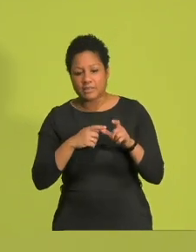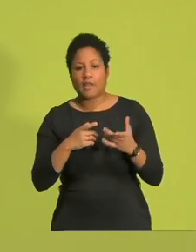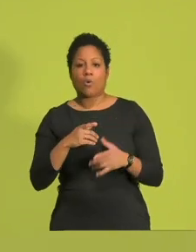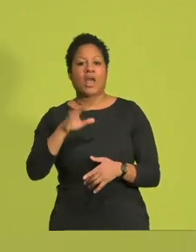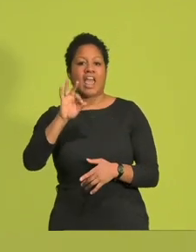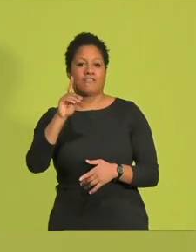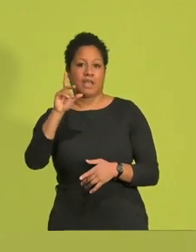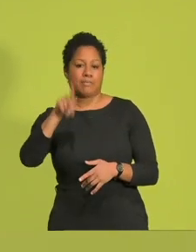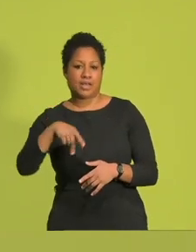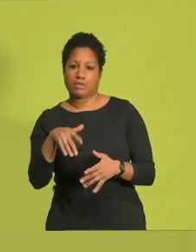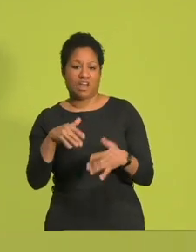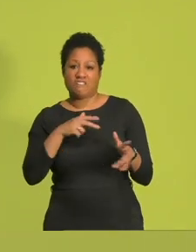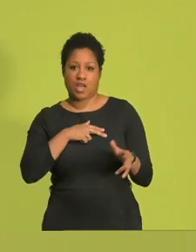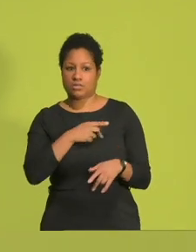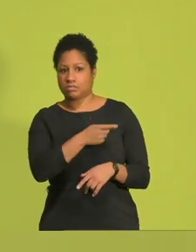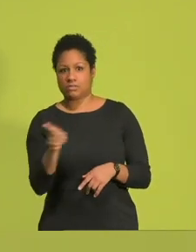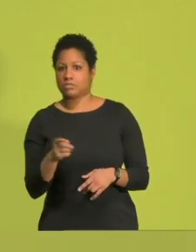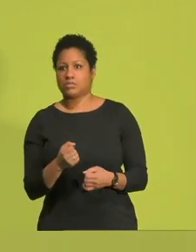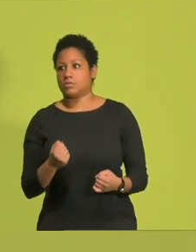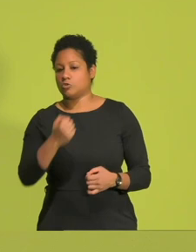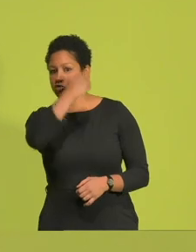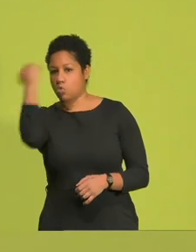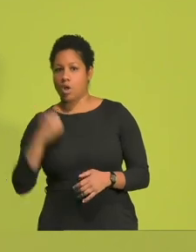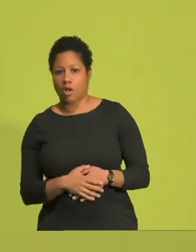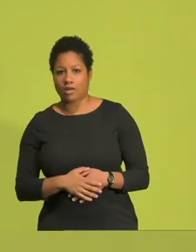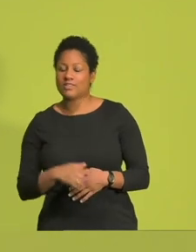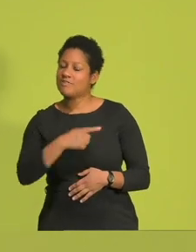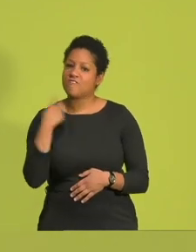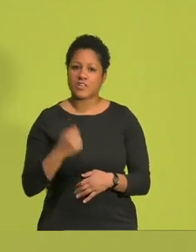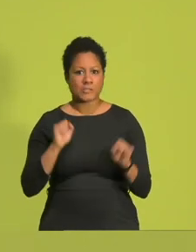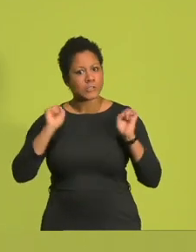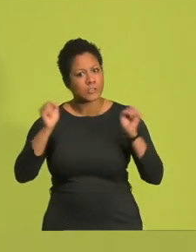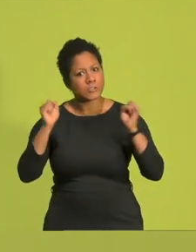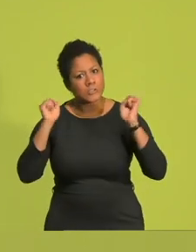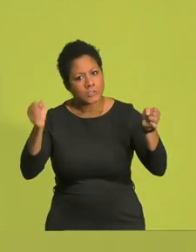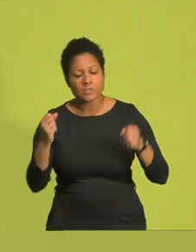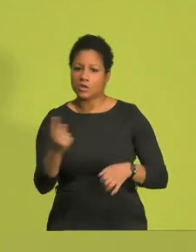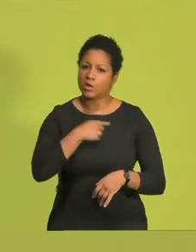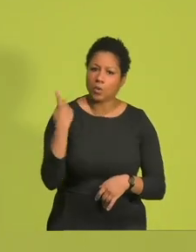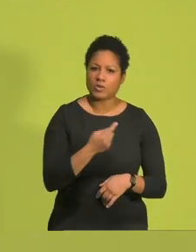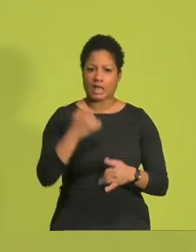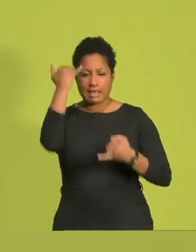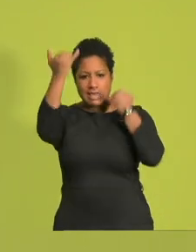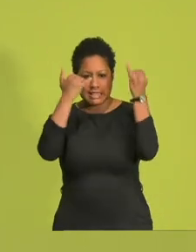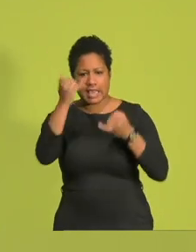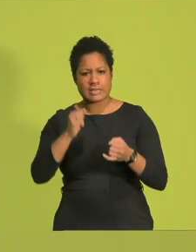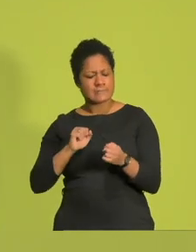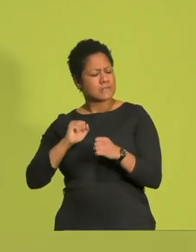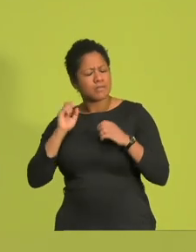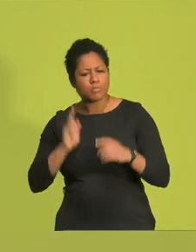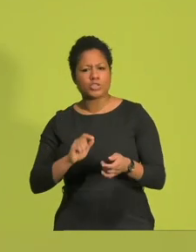sitzen. Wir, liebe Freundinnen und Freunde, werden hart dafür malochen, unsere Ideen und unseren